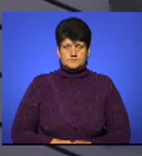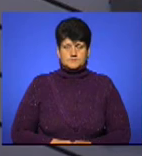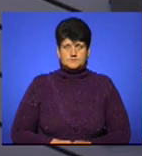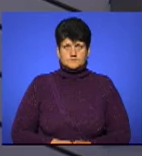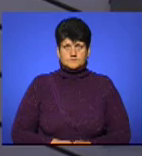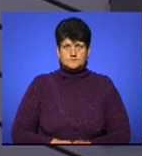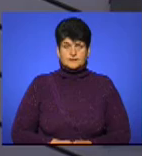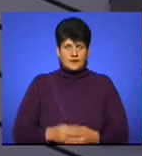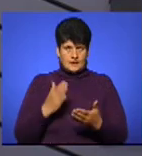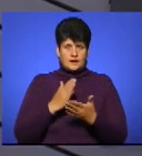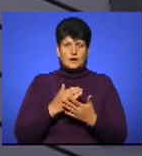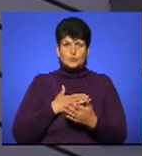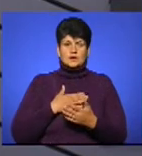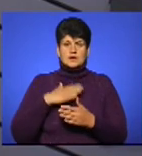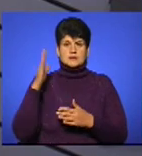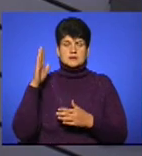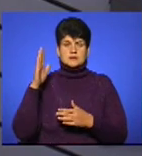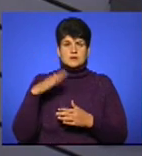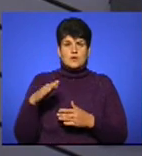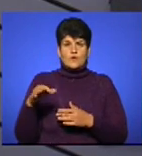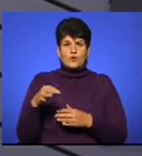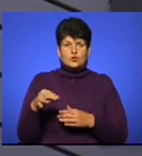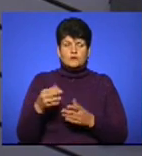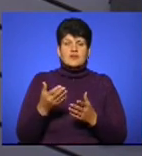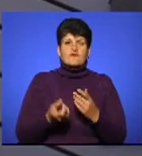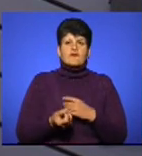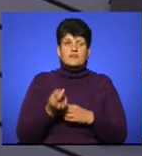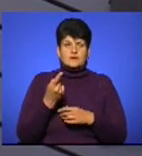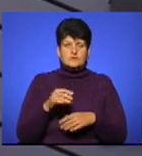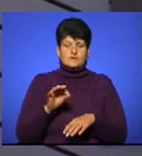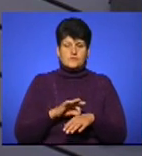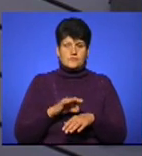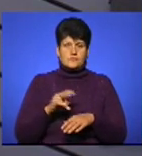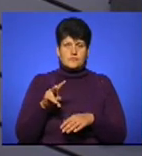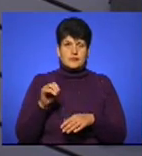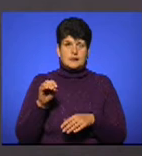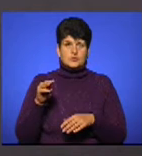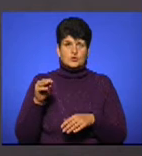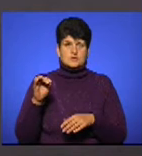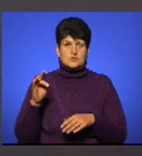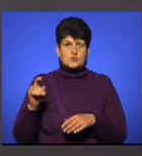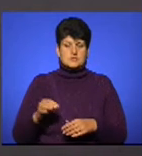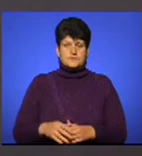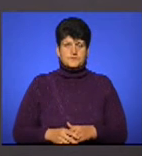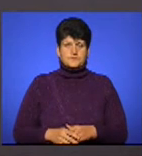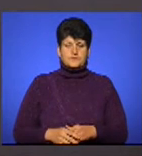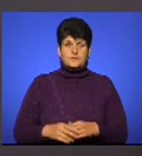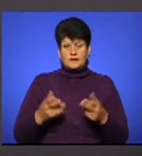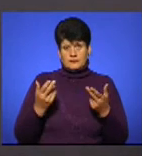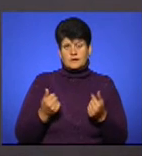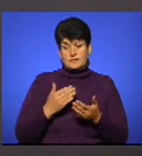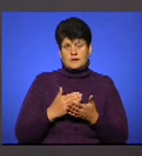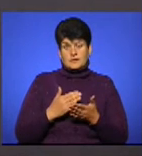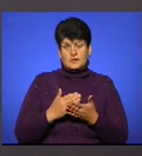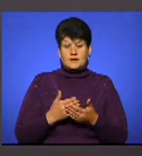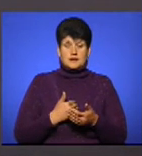Чи є в нас такі водоймі в нашій області, в яких виявлено збутник лептоспірозу? Безперечно є, але